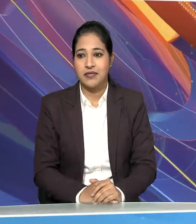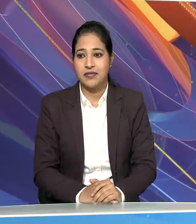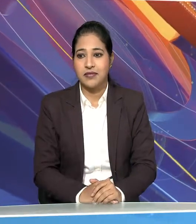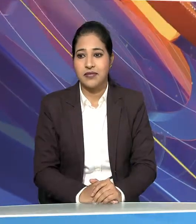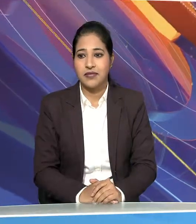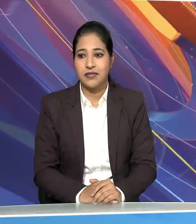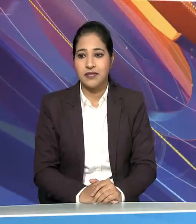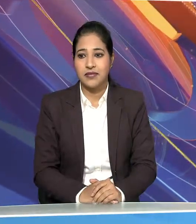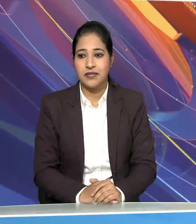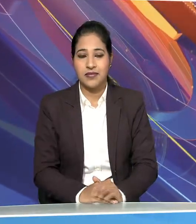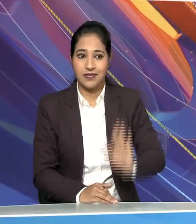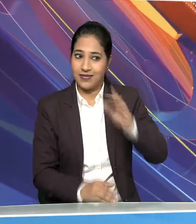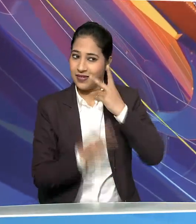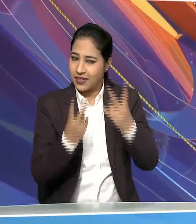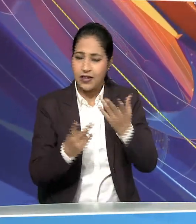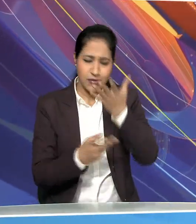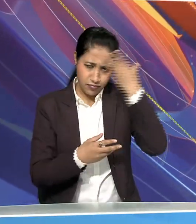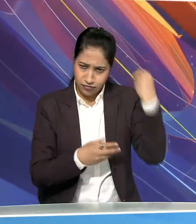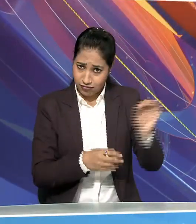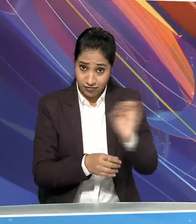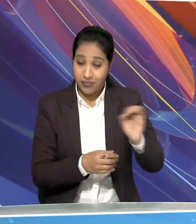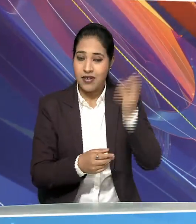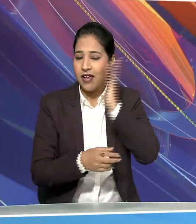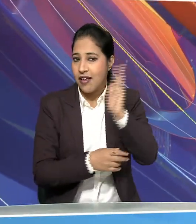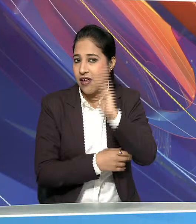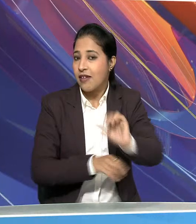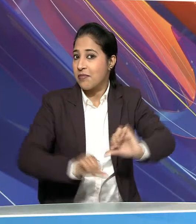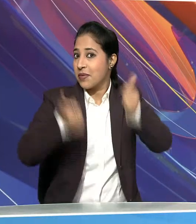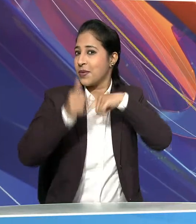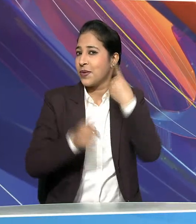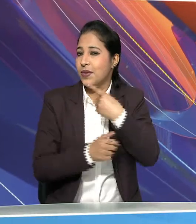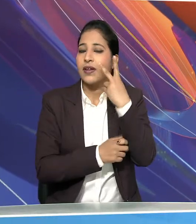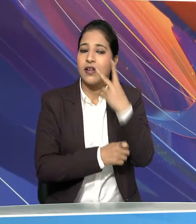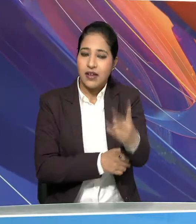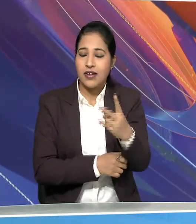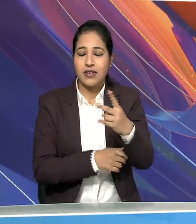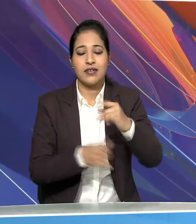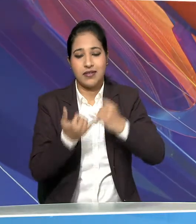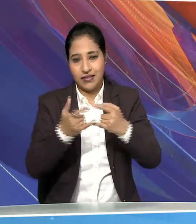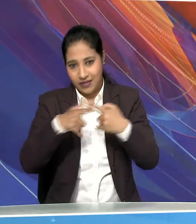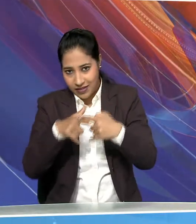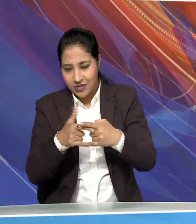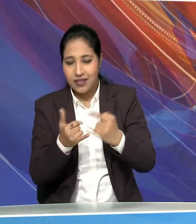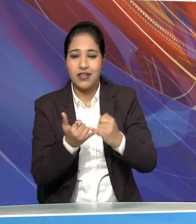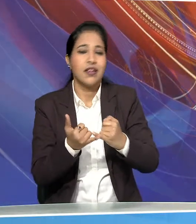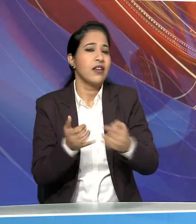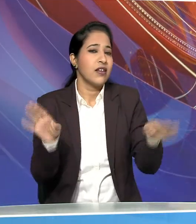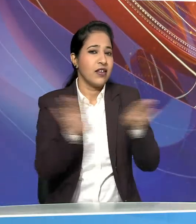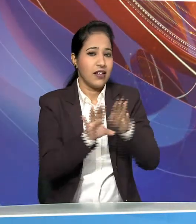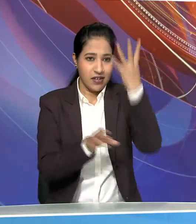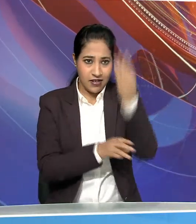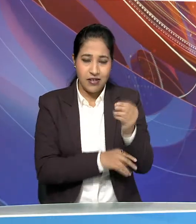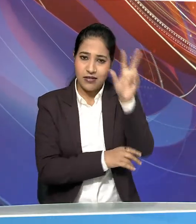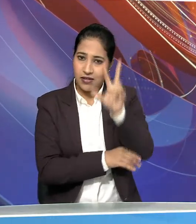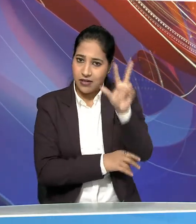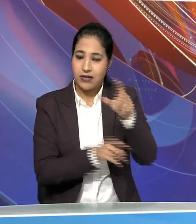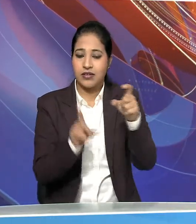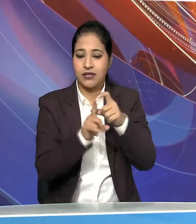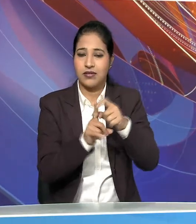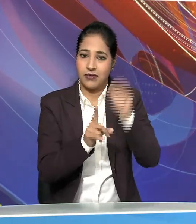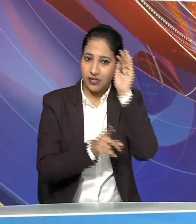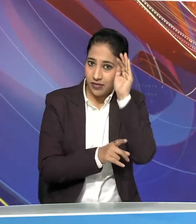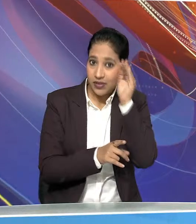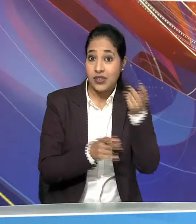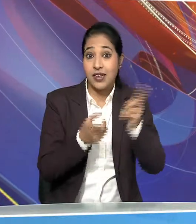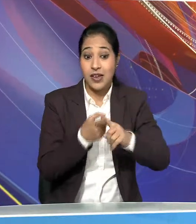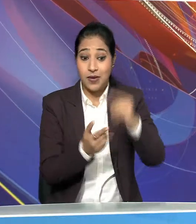तो देखना न भूलिए धारवाहिक सुरों का एकलव हर्शनिवार और अविवार राद 8 बजे दीडी नैशनल पर और